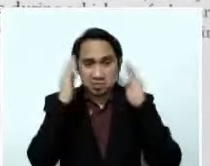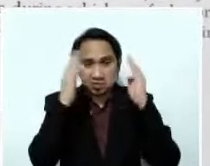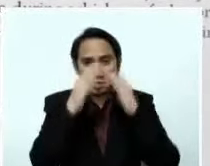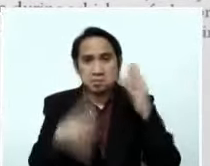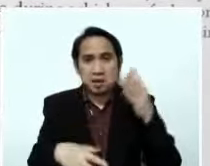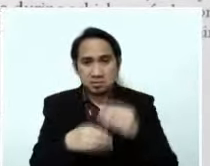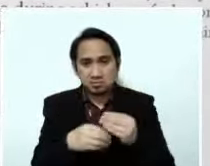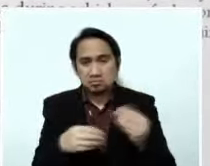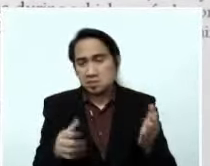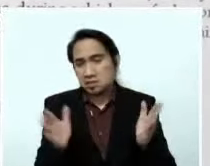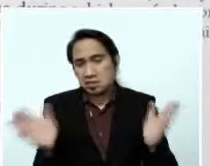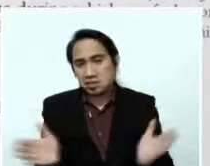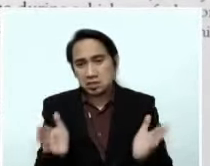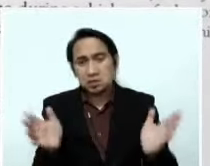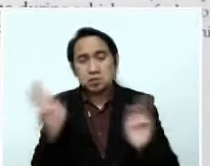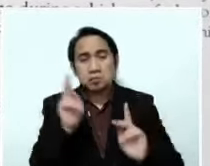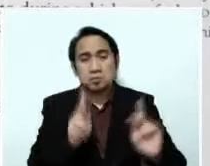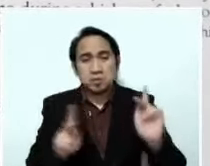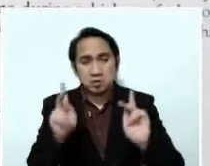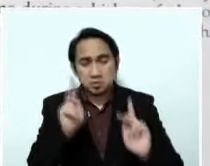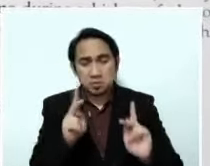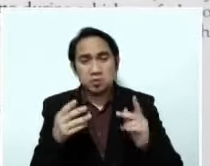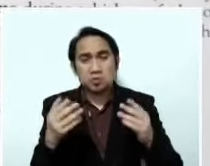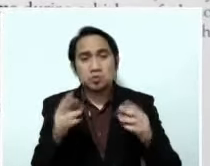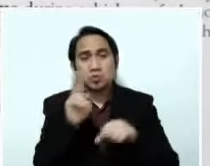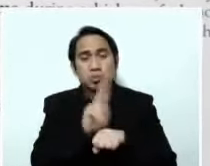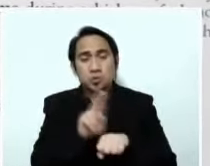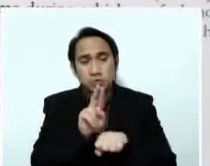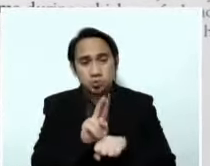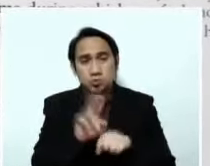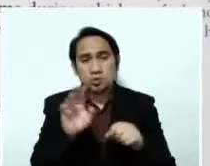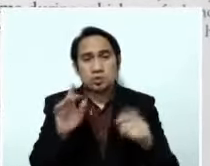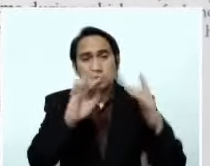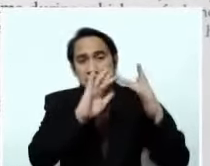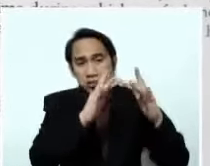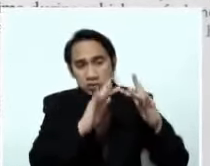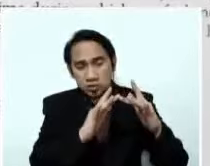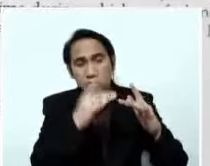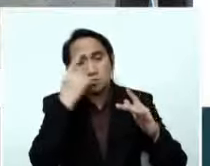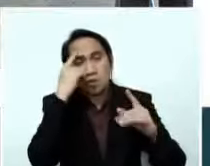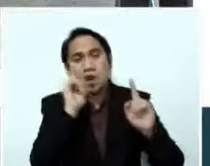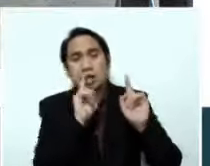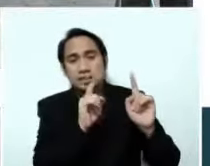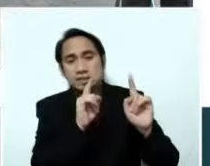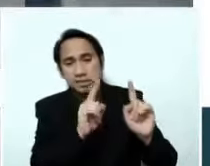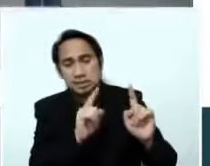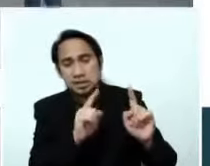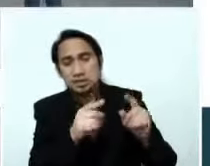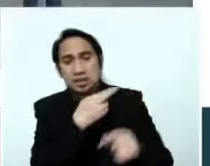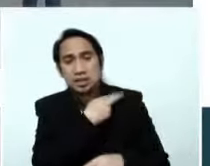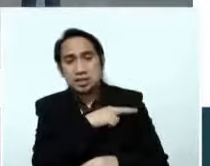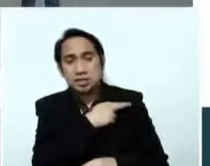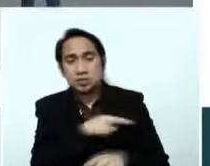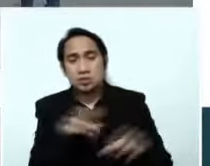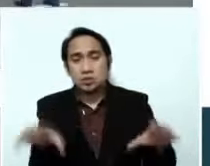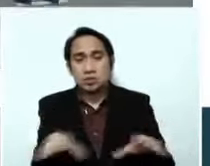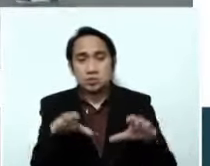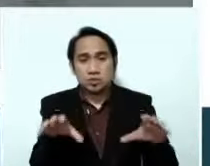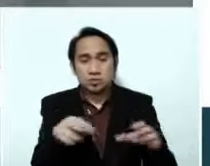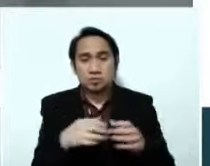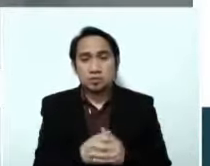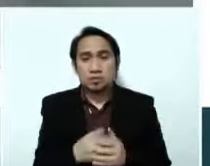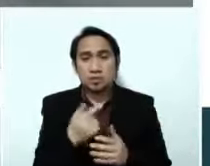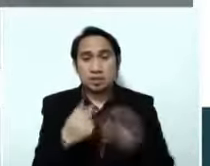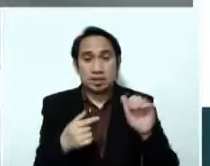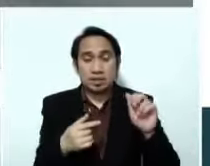mananang parataya na gumamit ng mga online platforms para makalahok sa mga religious activities. Sa ANC, dinipensahan naman ng Catholic